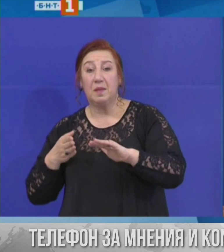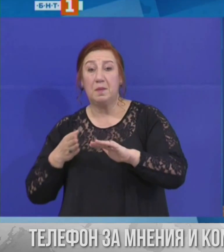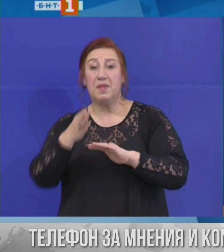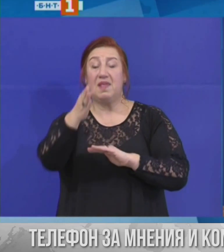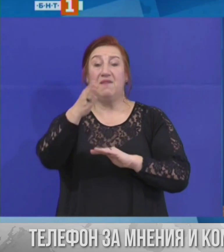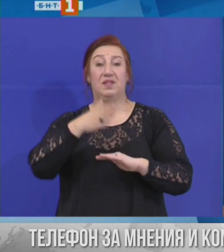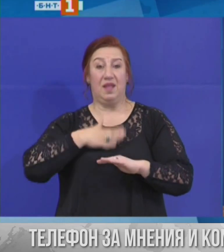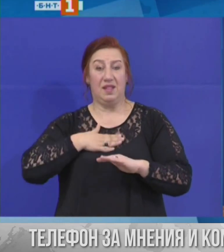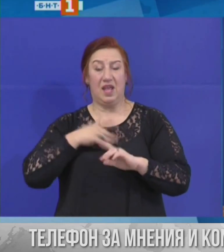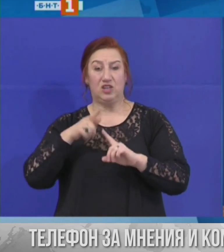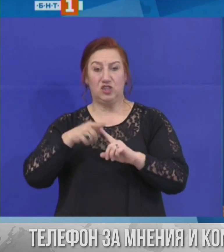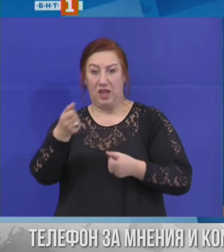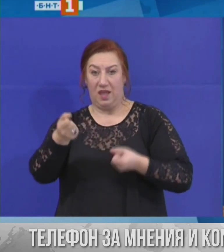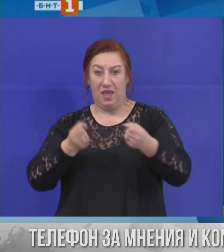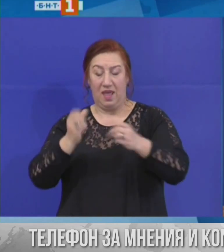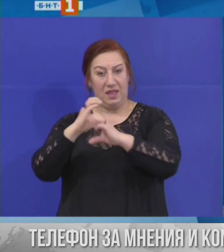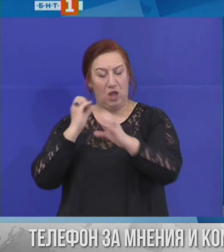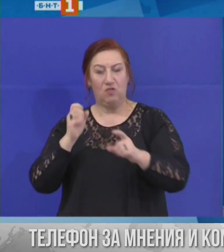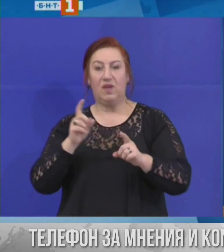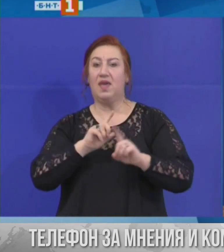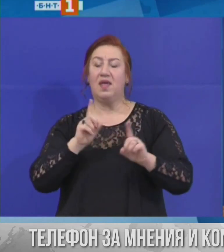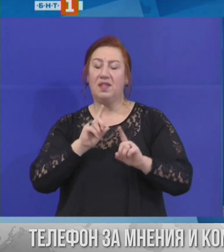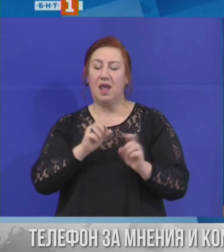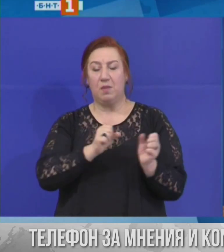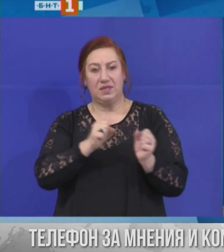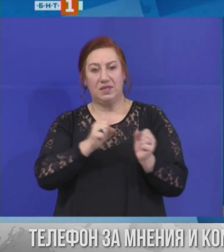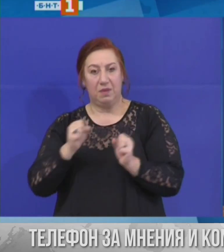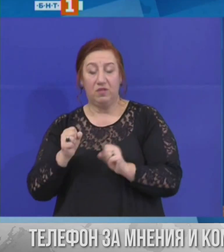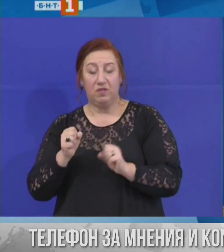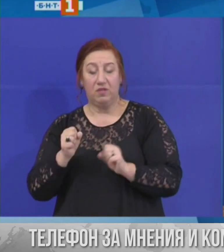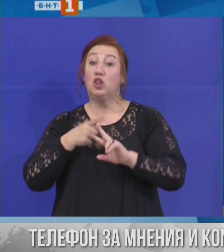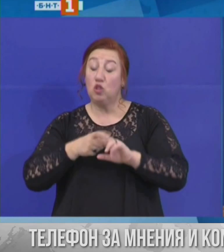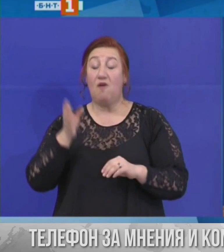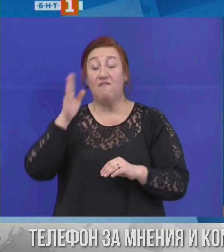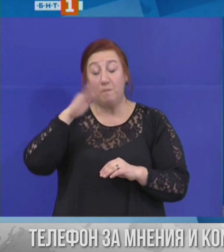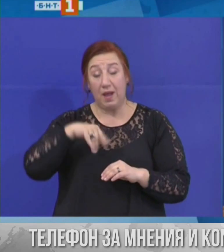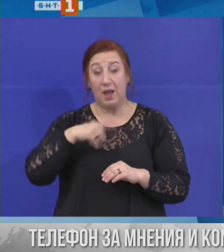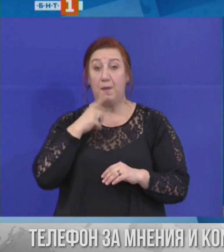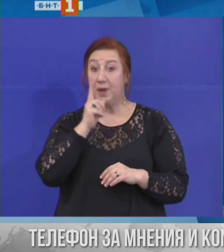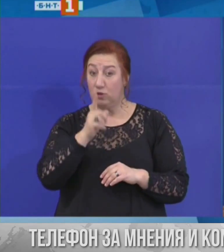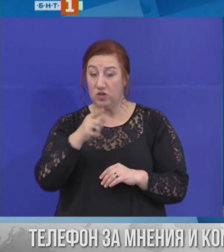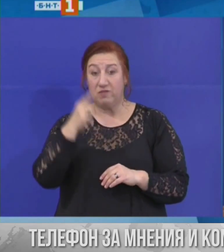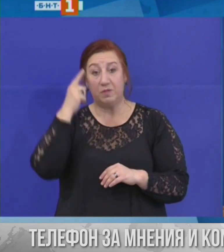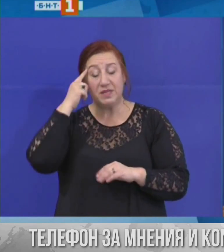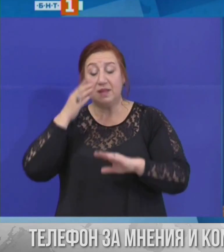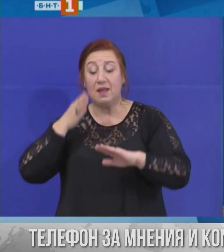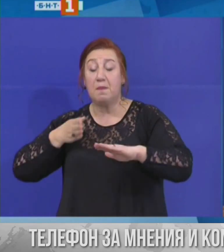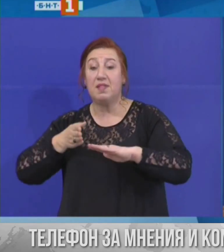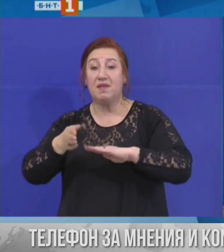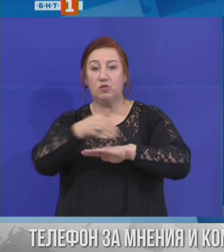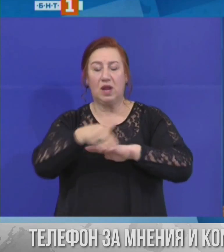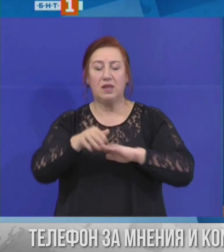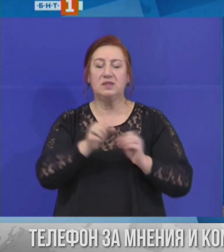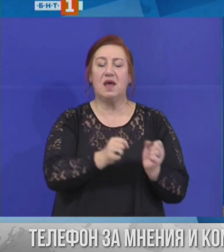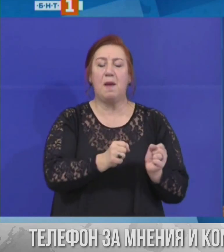тирове. Няма вече такова забавяне, но предупреждавам, става бавно. Също така, на